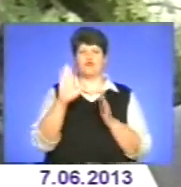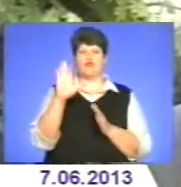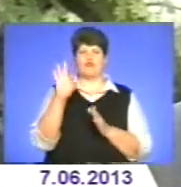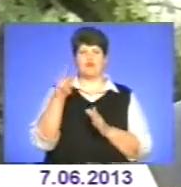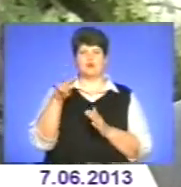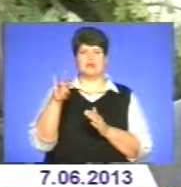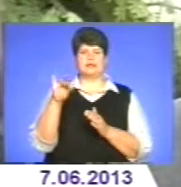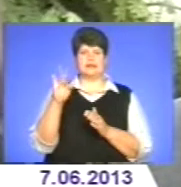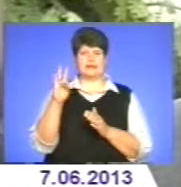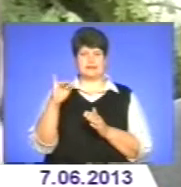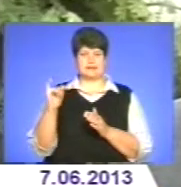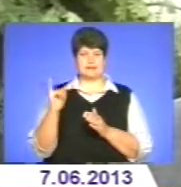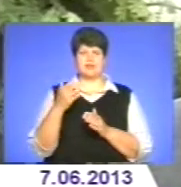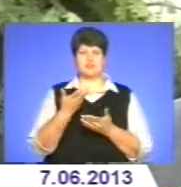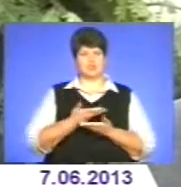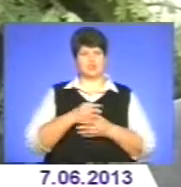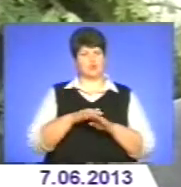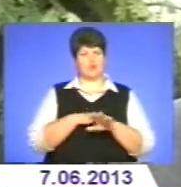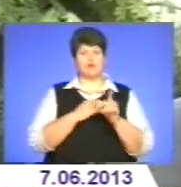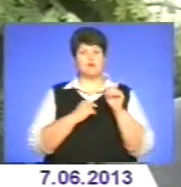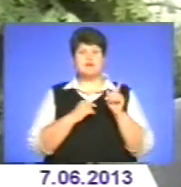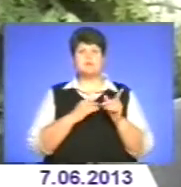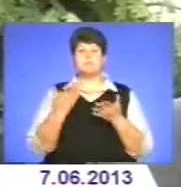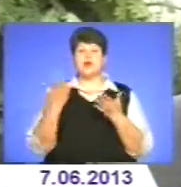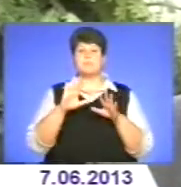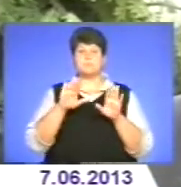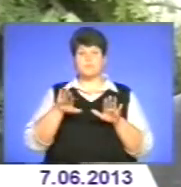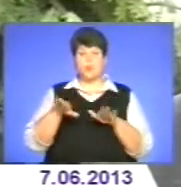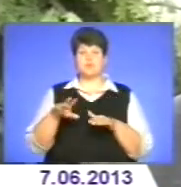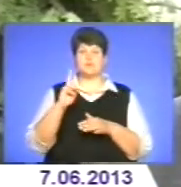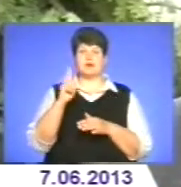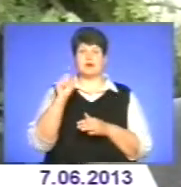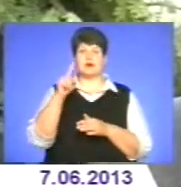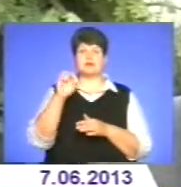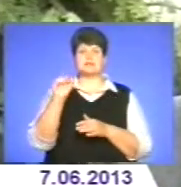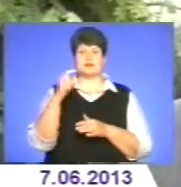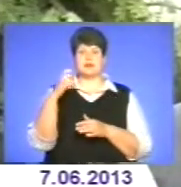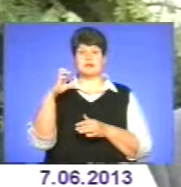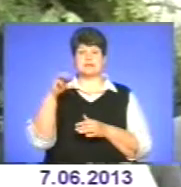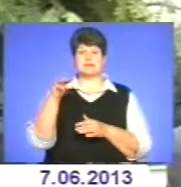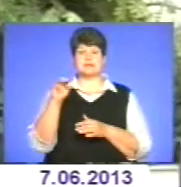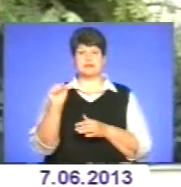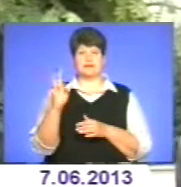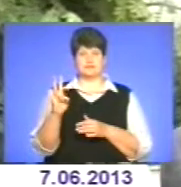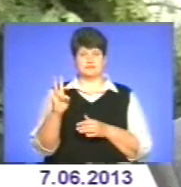тривалий час проживав. А потім вже в Казахстані, і